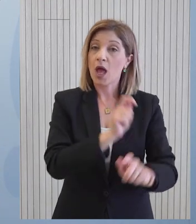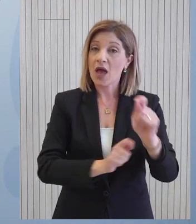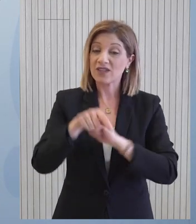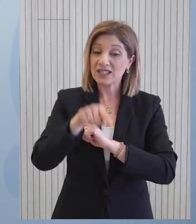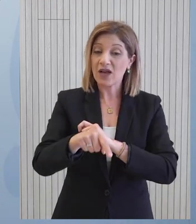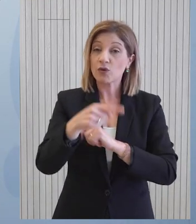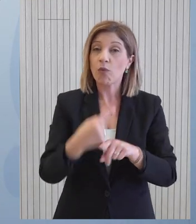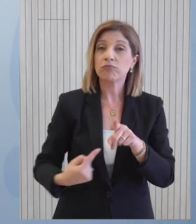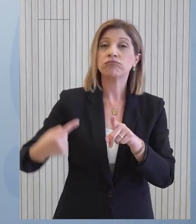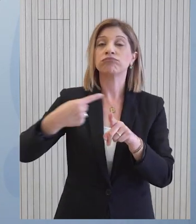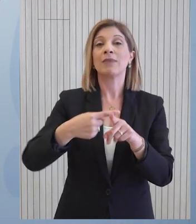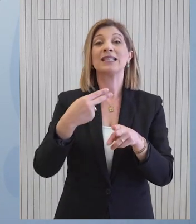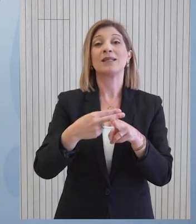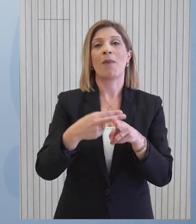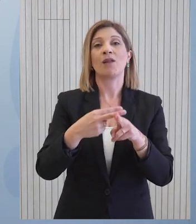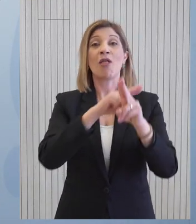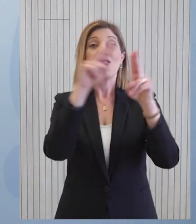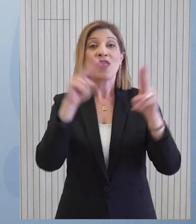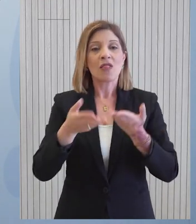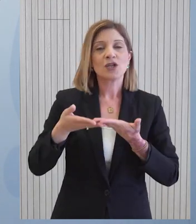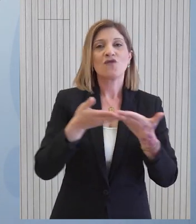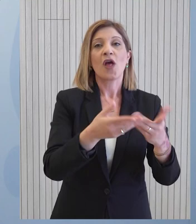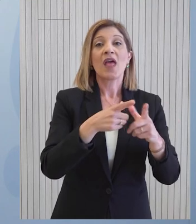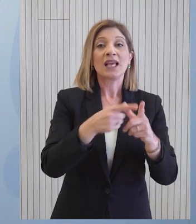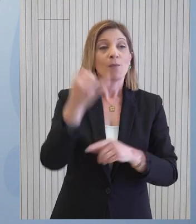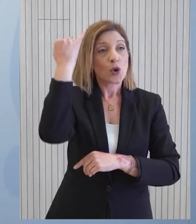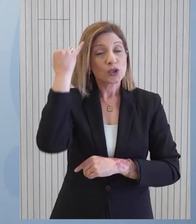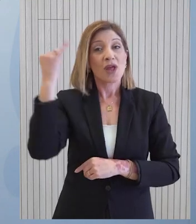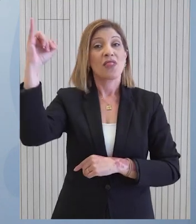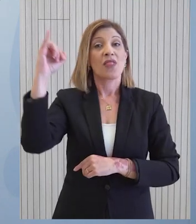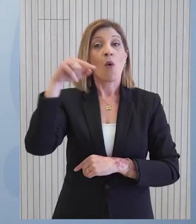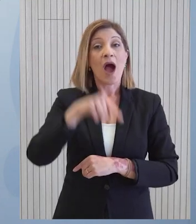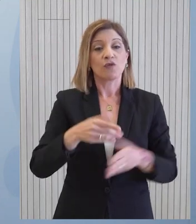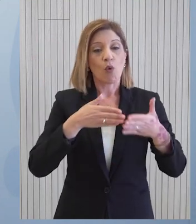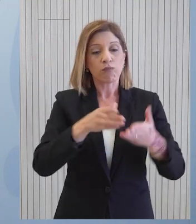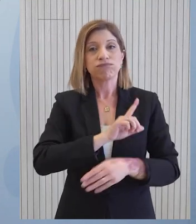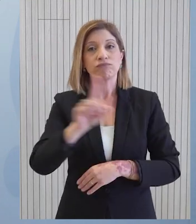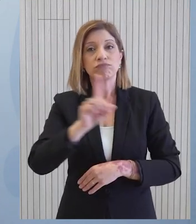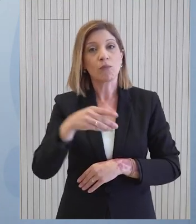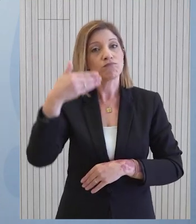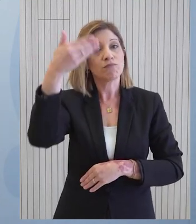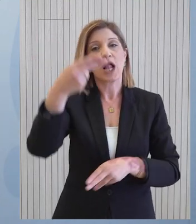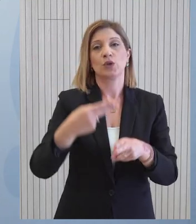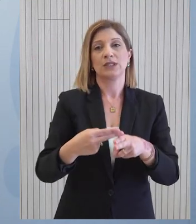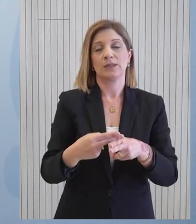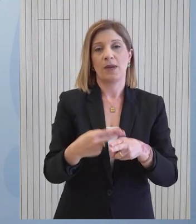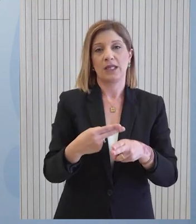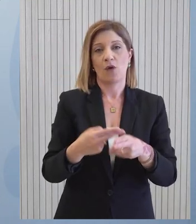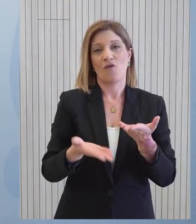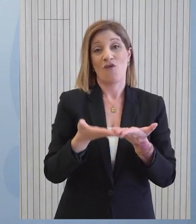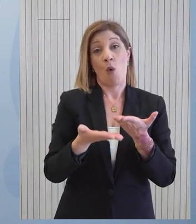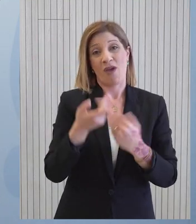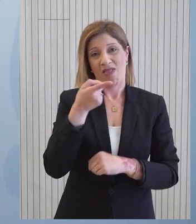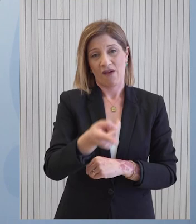επιπρόσθετο εργαλείο στην διάθεση της διεθνούς κοινότητας για συμπλήρωση των υφιστάμενων και μελλοντικών δίωδων διέλευσης